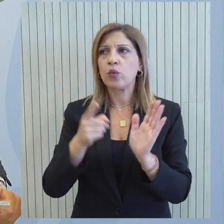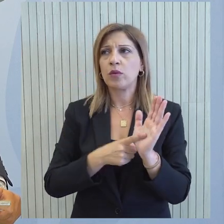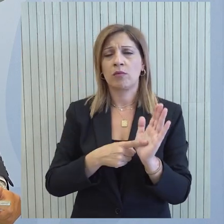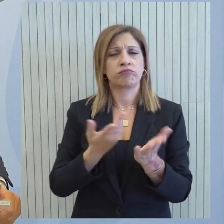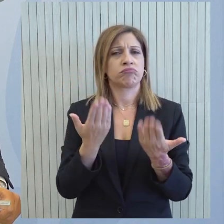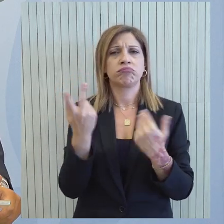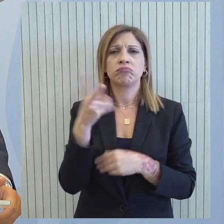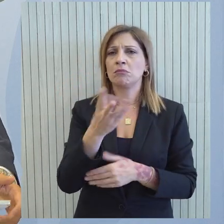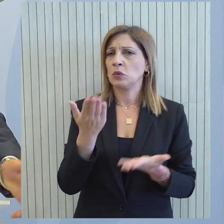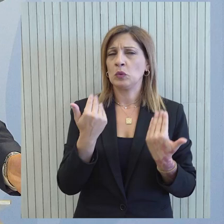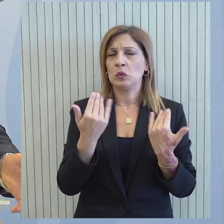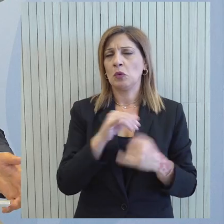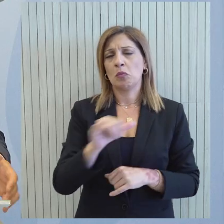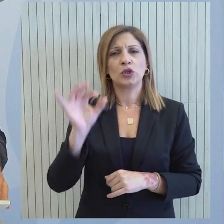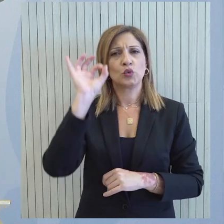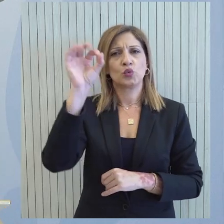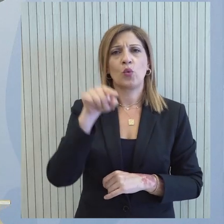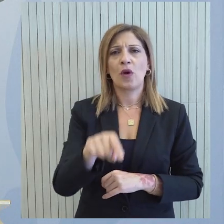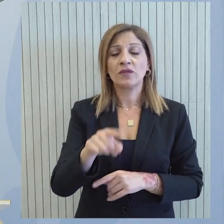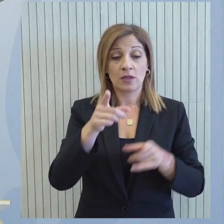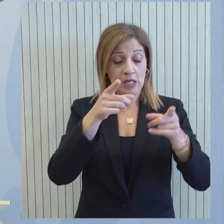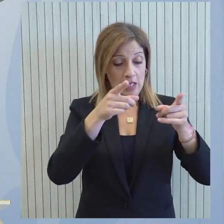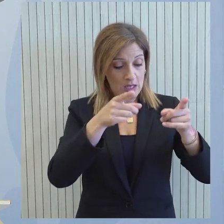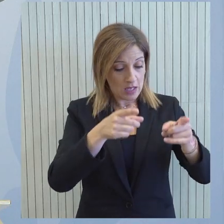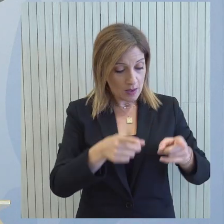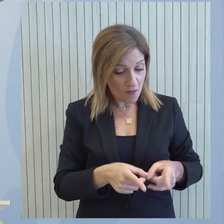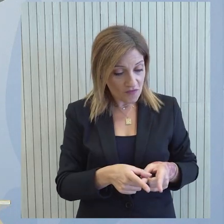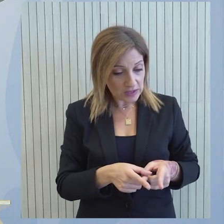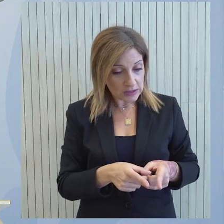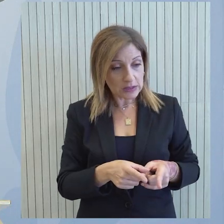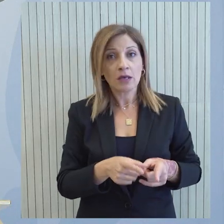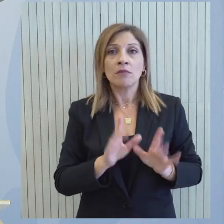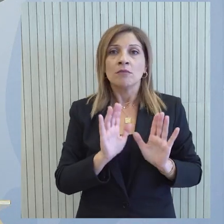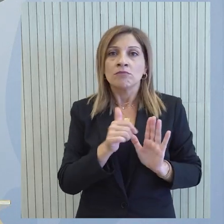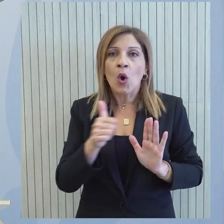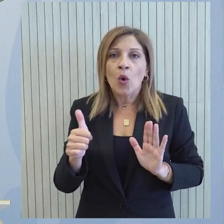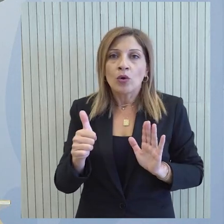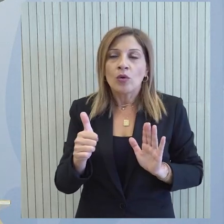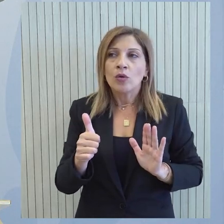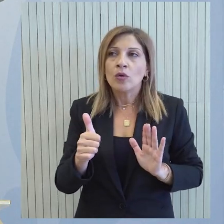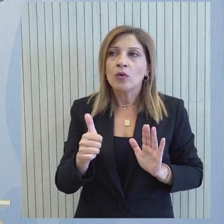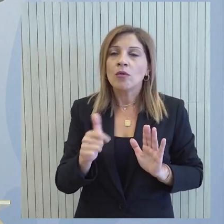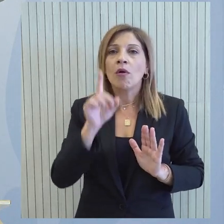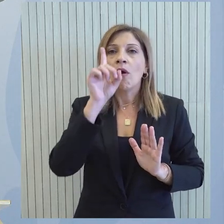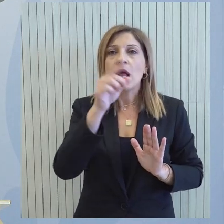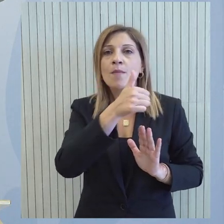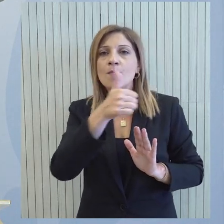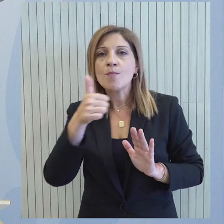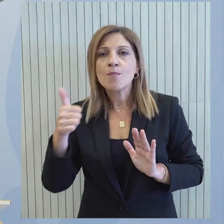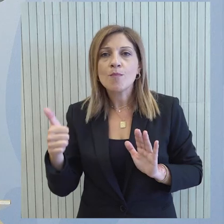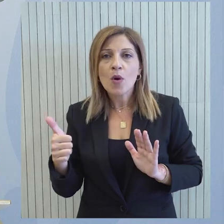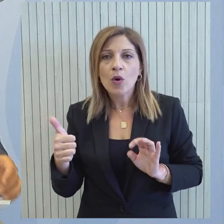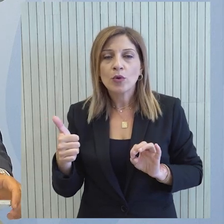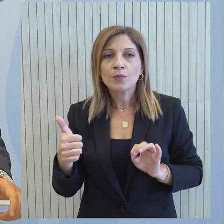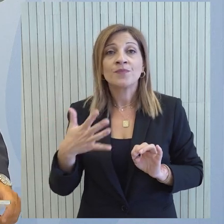υπάρχει αυτός ο στόχος ή αυτή επιδίωξη, αν θέλετε Δεν θα καθοριστούν οι αποφάσεις από αυτή την παράμετρο Η παράμετρος είναι μία και